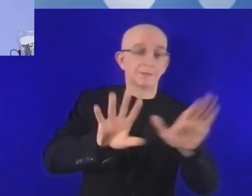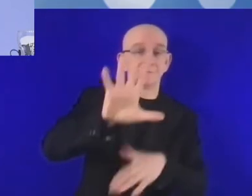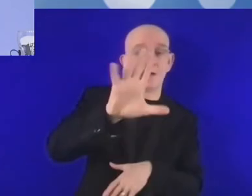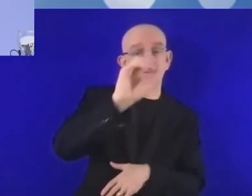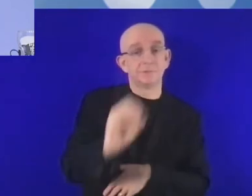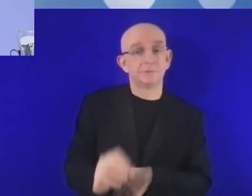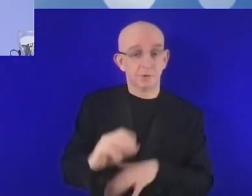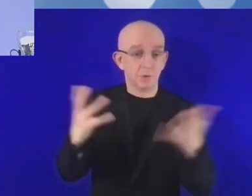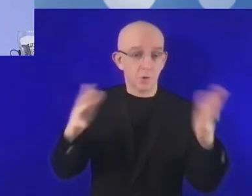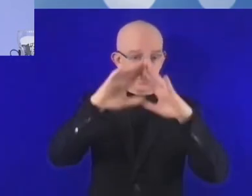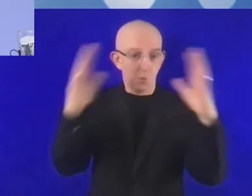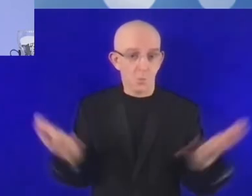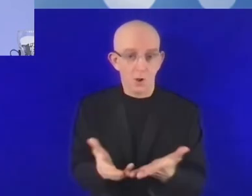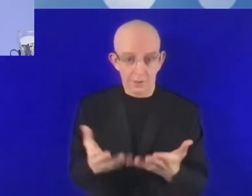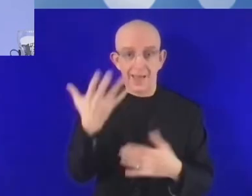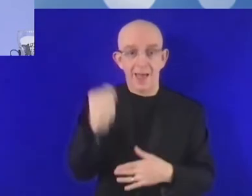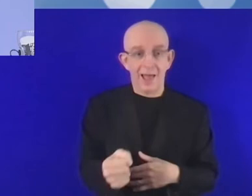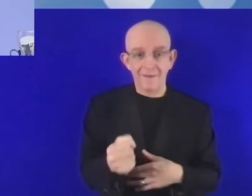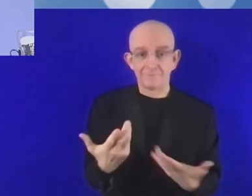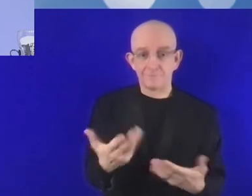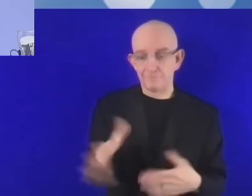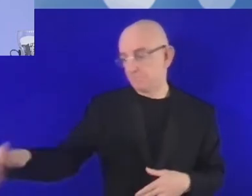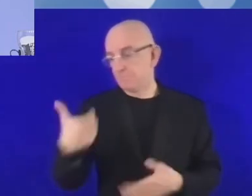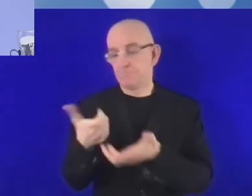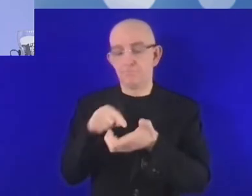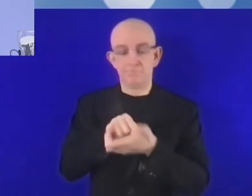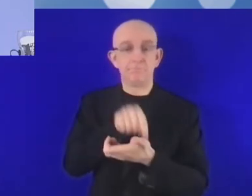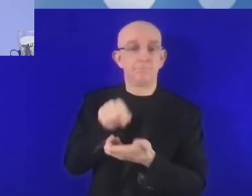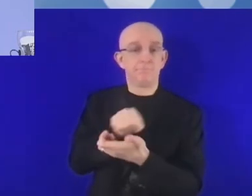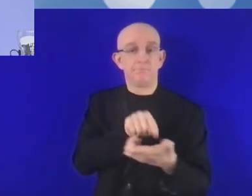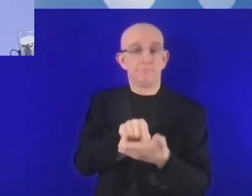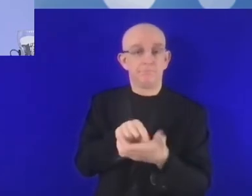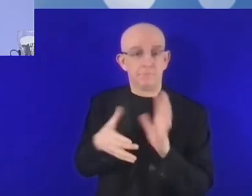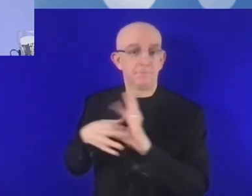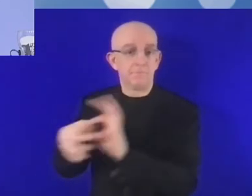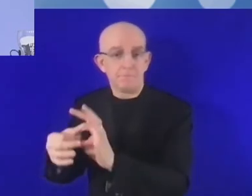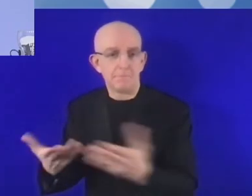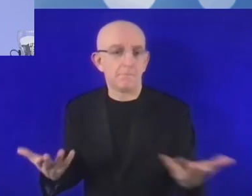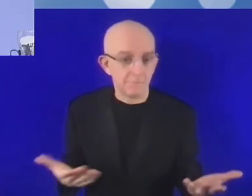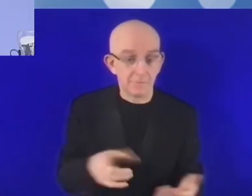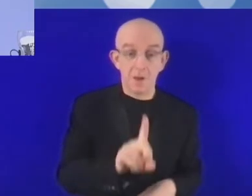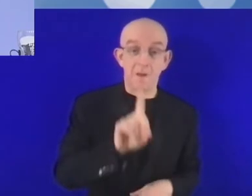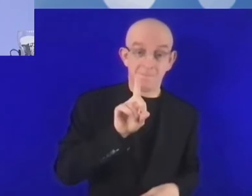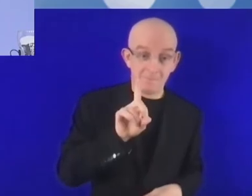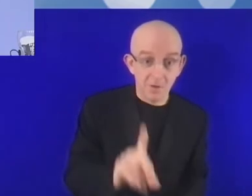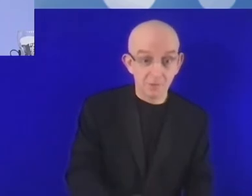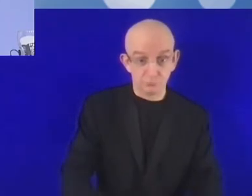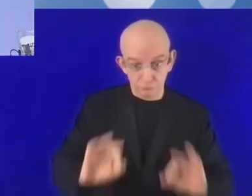sieci mobilnej, sieci komórkowej, ale w praktyce, zgodnie z niedawno opublikowanym raportem